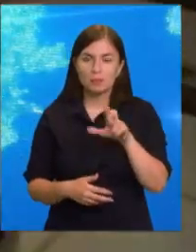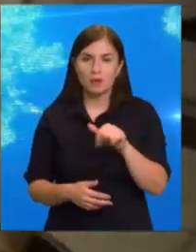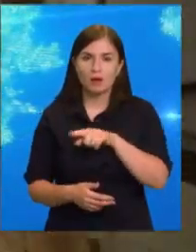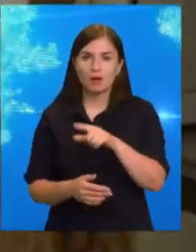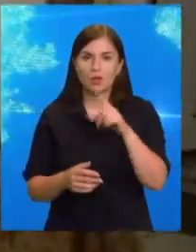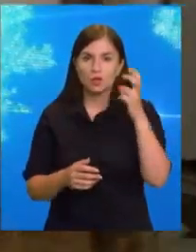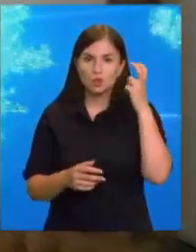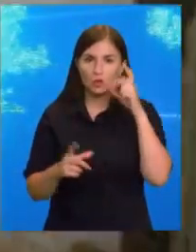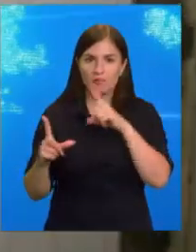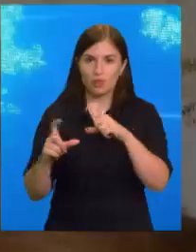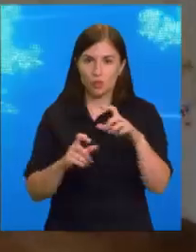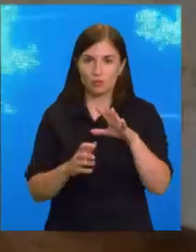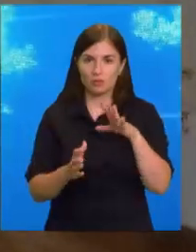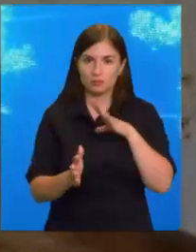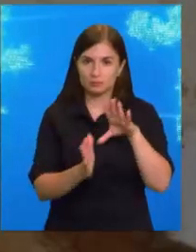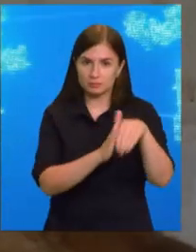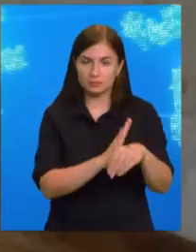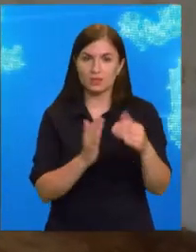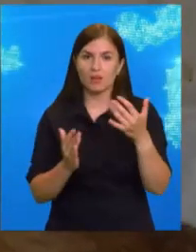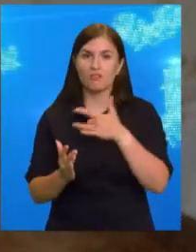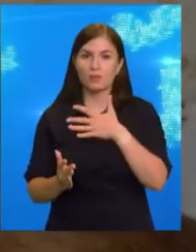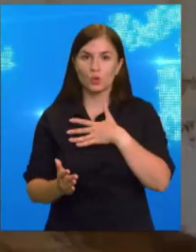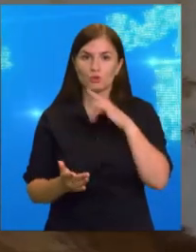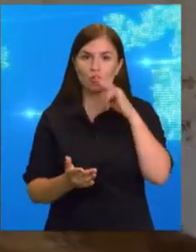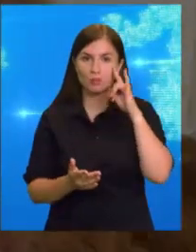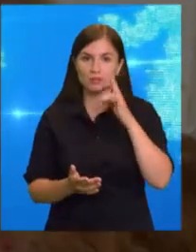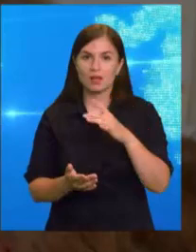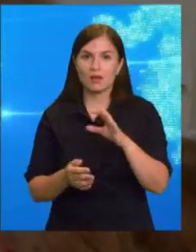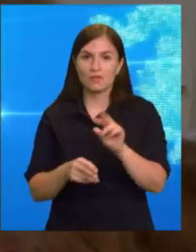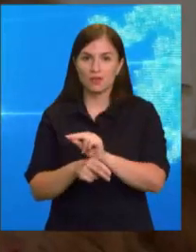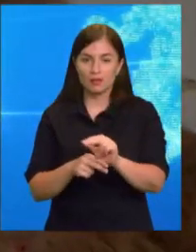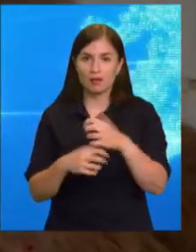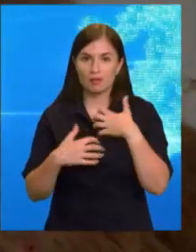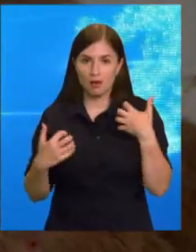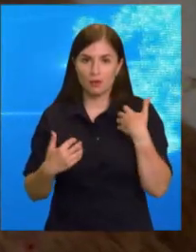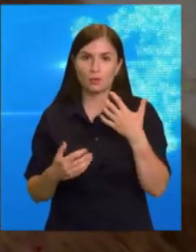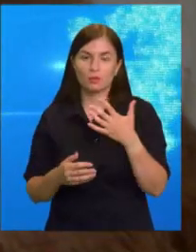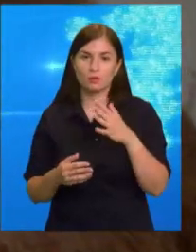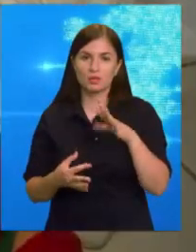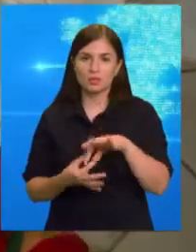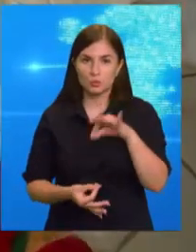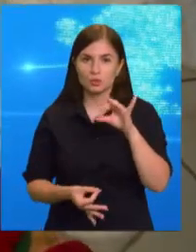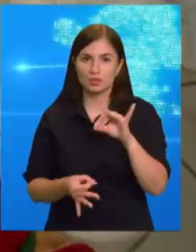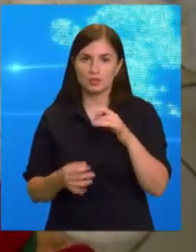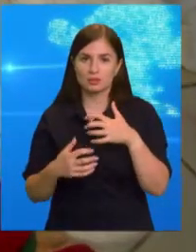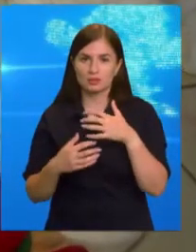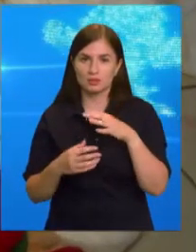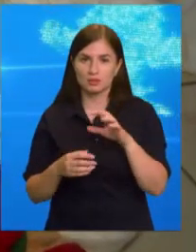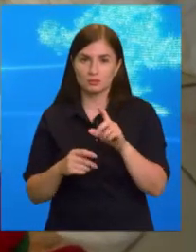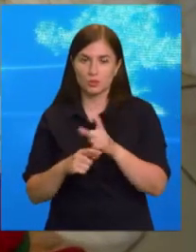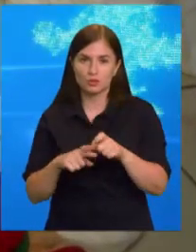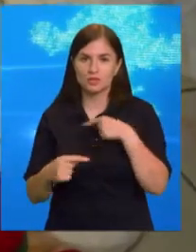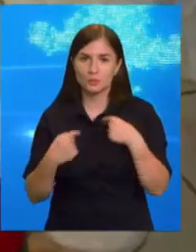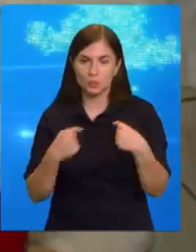называемых черных фотографов. В приют к челябинскому ветеринару львенок попался с ломанными задними лапами, измученный и истощенный. Сейчас его состояние удалось